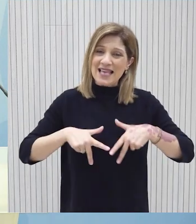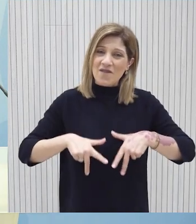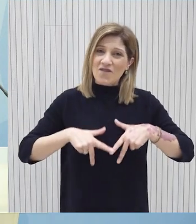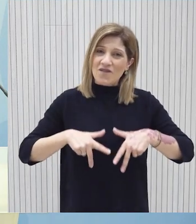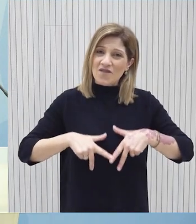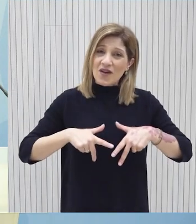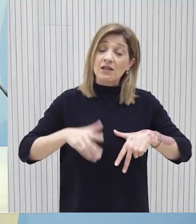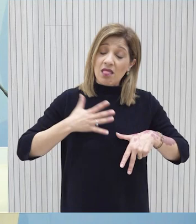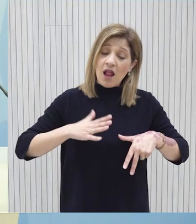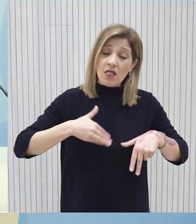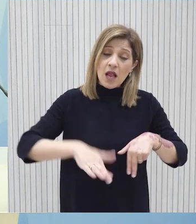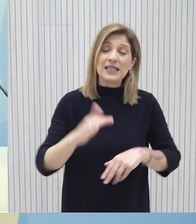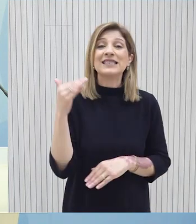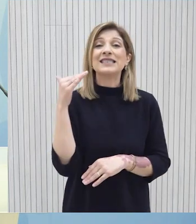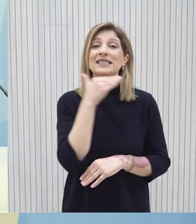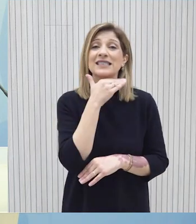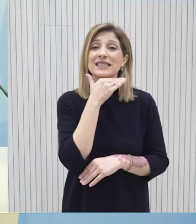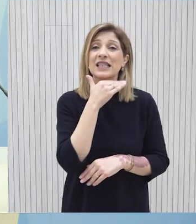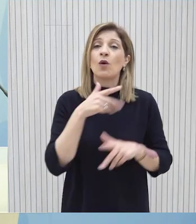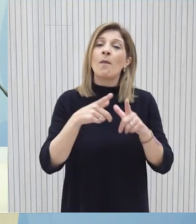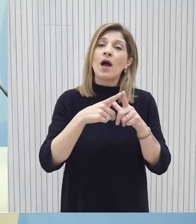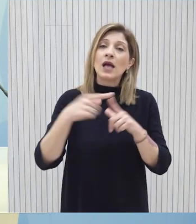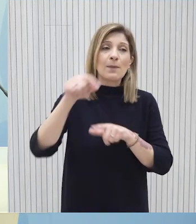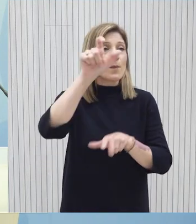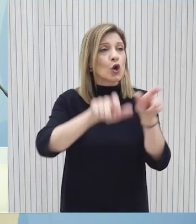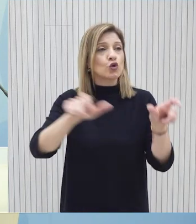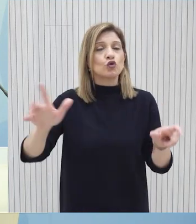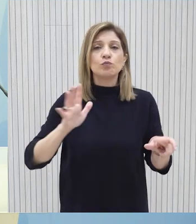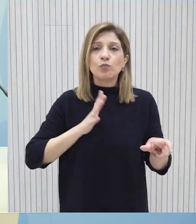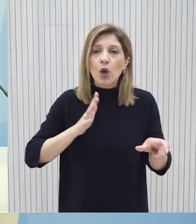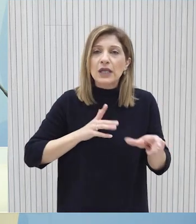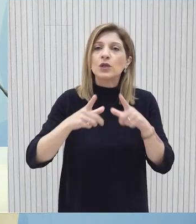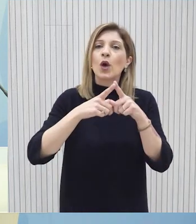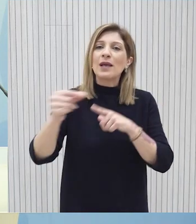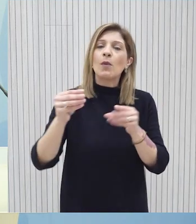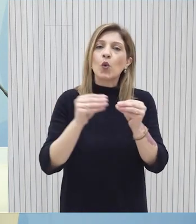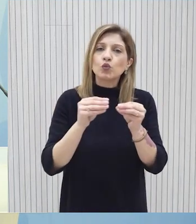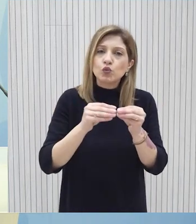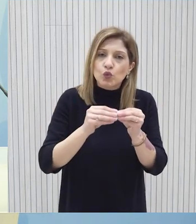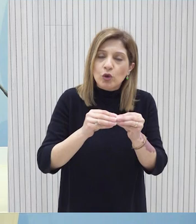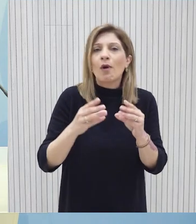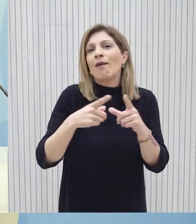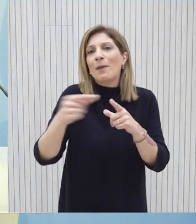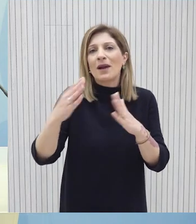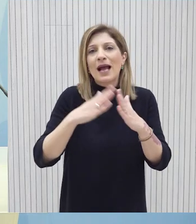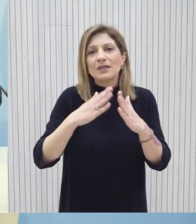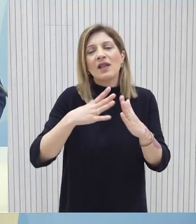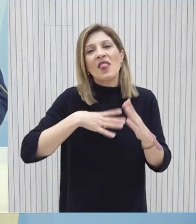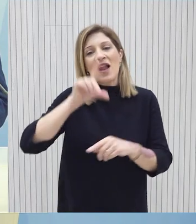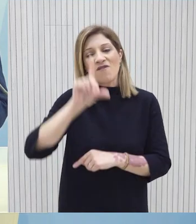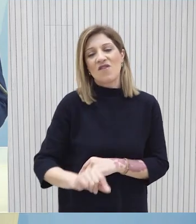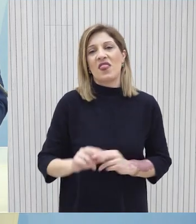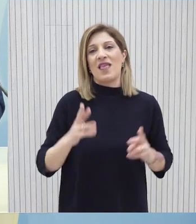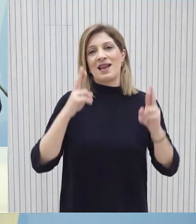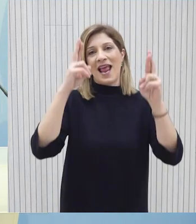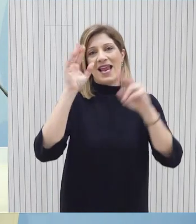είναι το συντομότερο δυνατόν να μπορέσει ο Κύπριος πολίτης ο Κύπριος καταναλωτής στα κυπριακά νοικοκυριά να έχουν πρόσβαση σε φθηνότερη ενέργεια